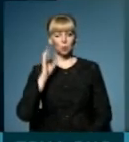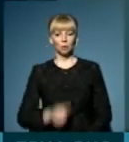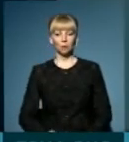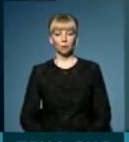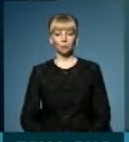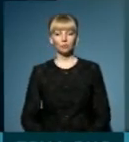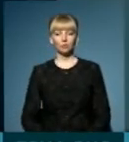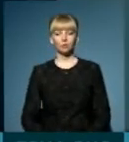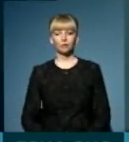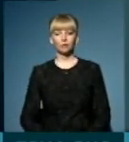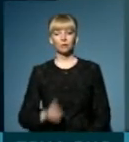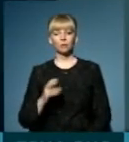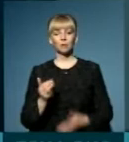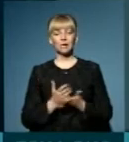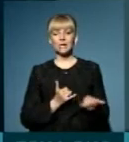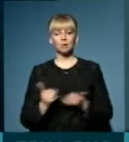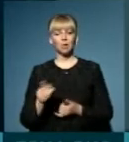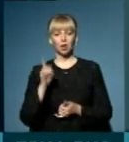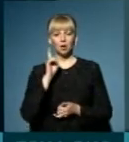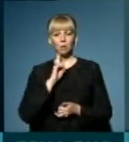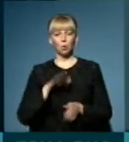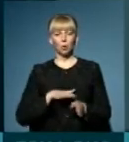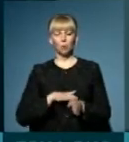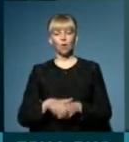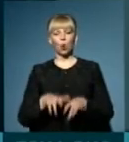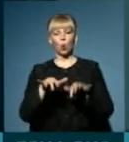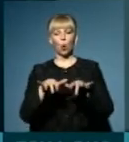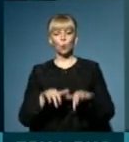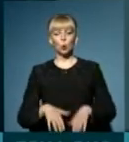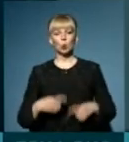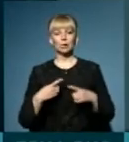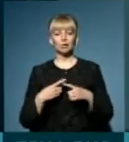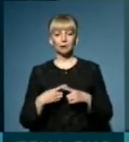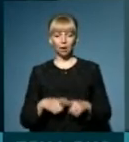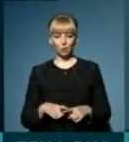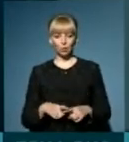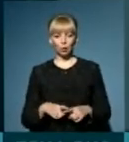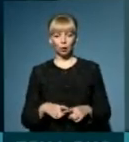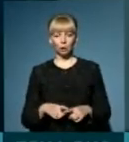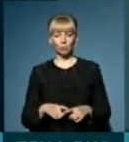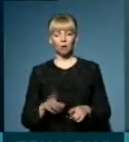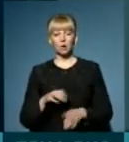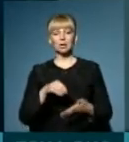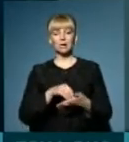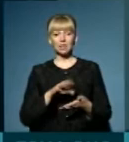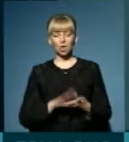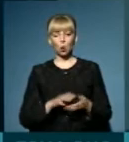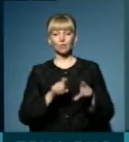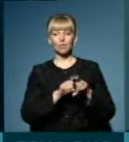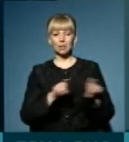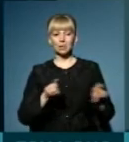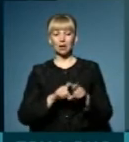Ми забезпечені, ми повністю комп'ютерною технікою, але зареєстровані заклади,